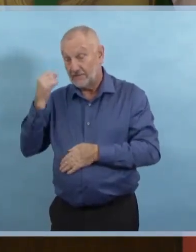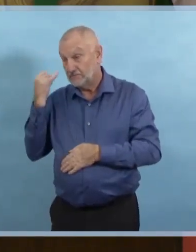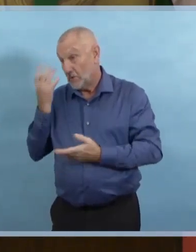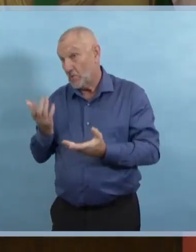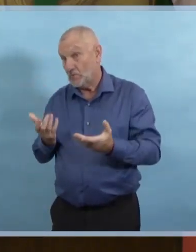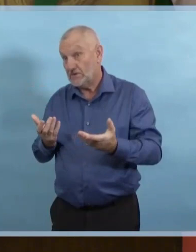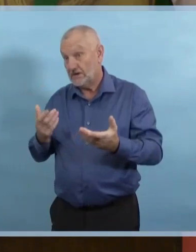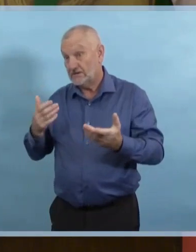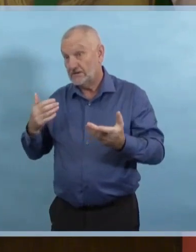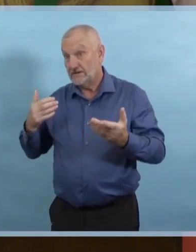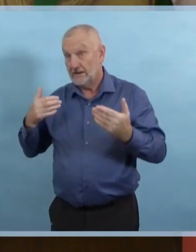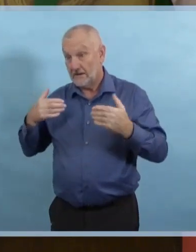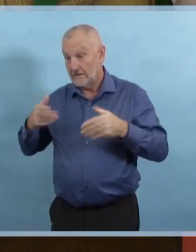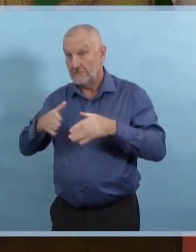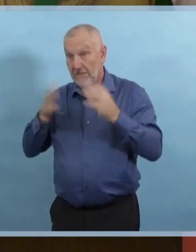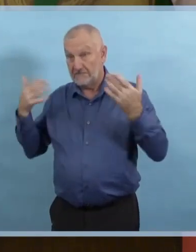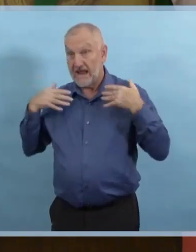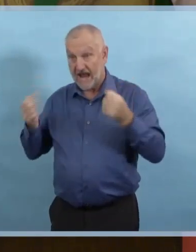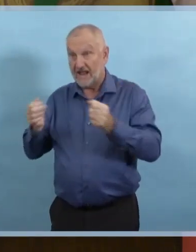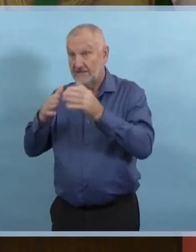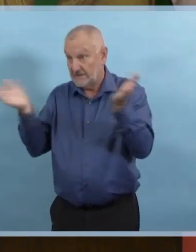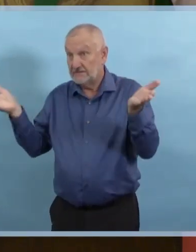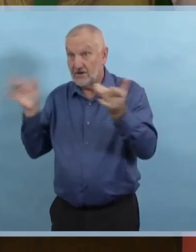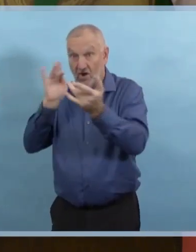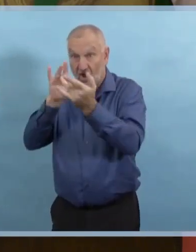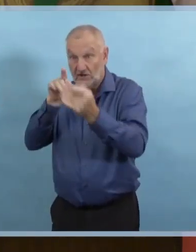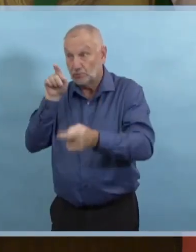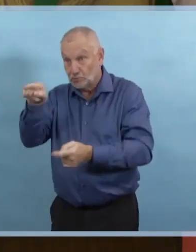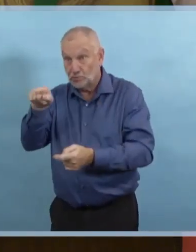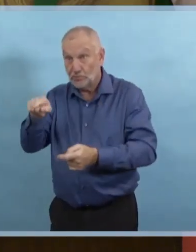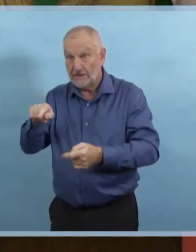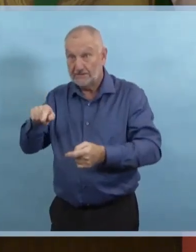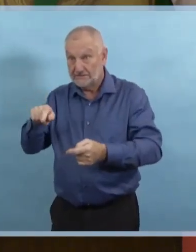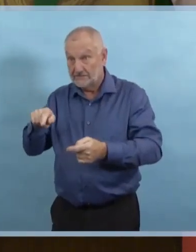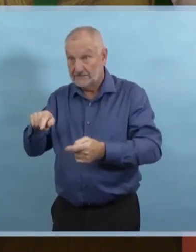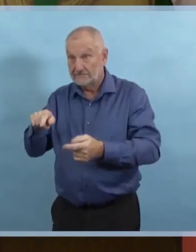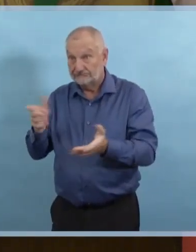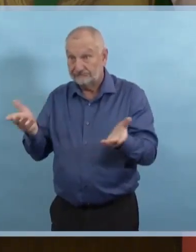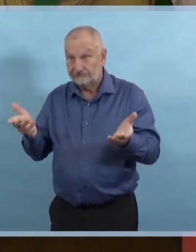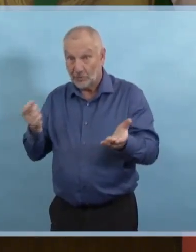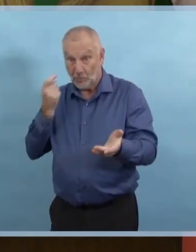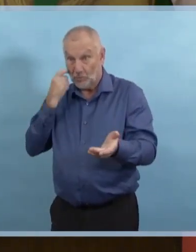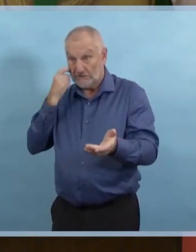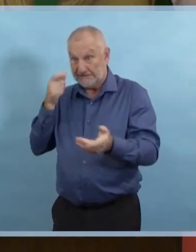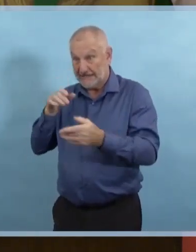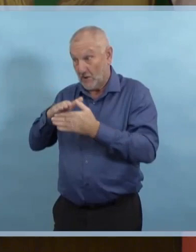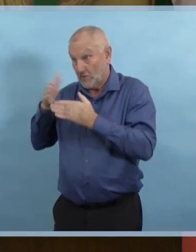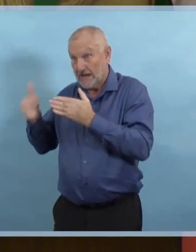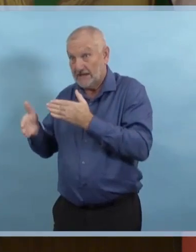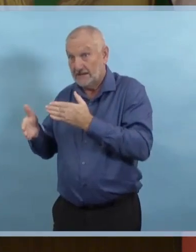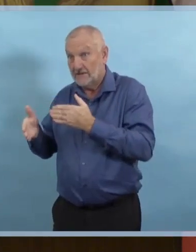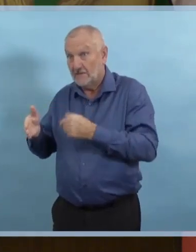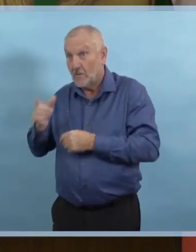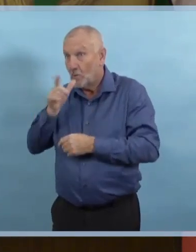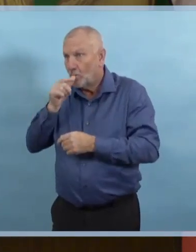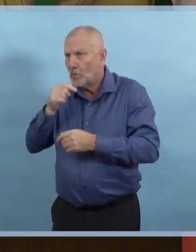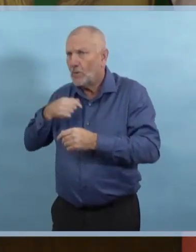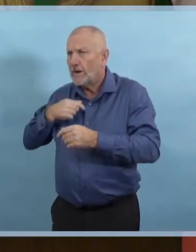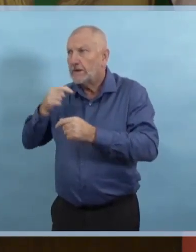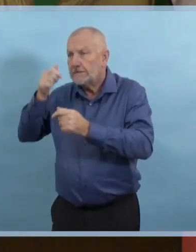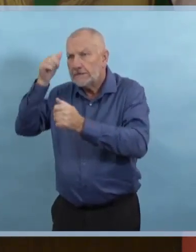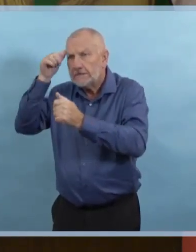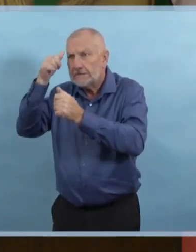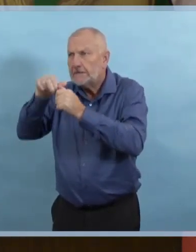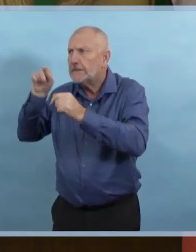dernière ou même lors de la dernière fin de semaine? Si vous pensez que ce serait difficile pour vous, ça veut probablement dire que vous avez eu beaucoup trop de contacts pendant cette